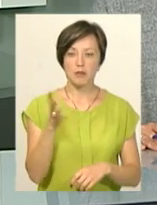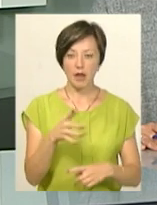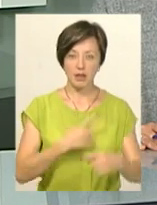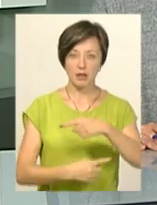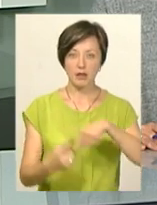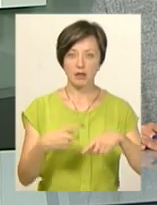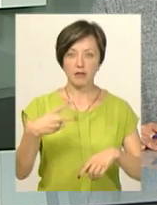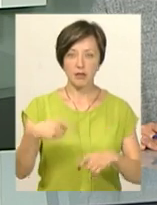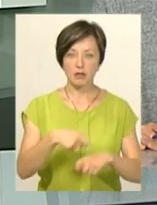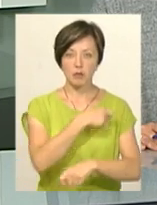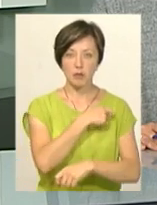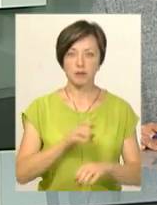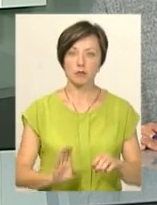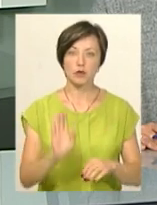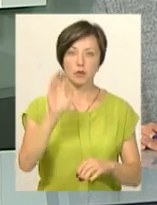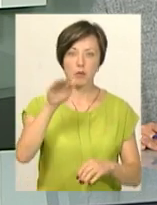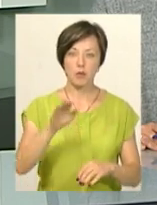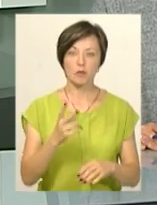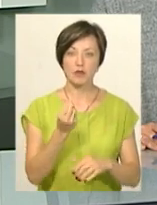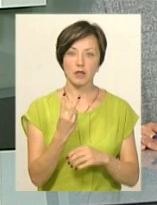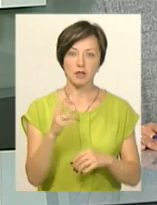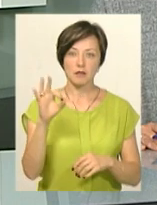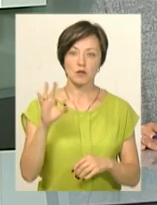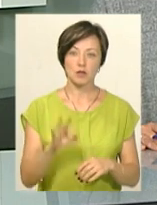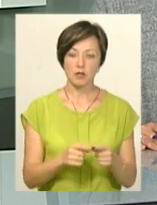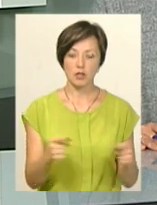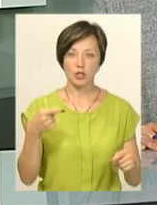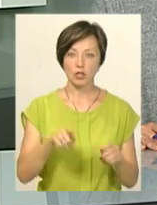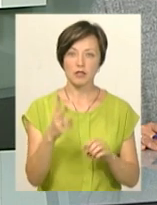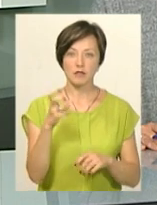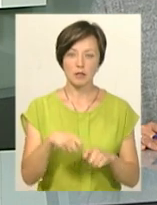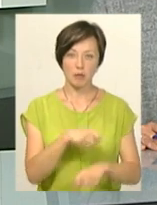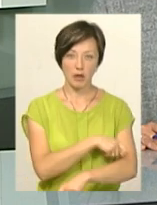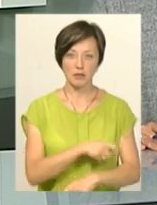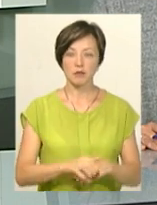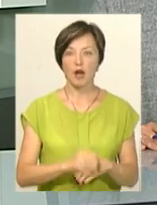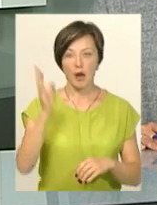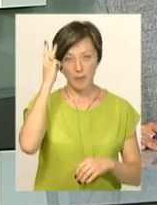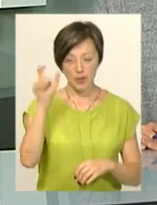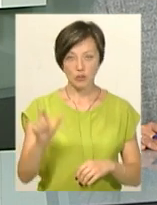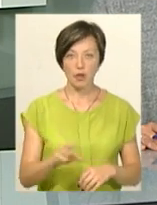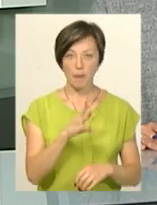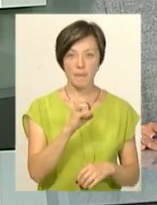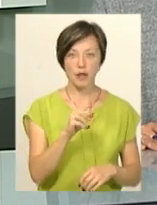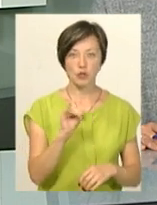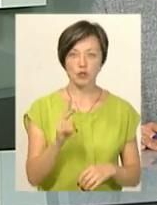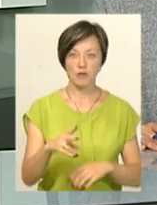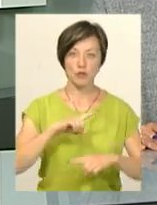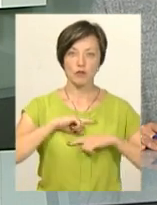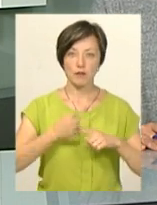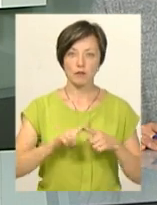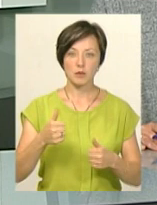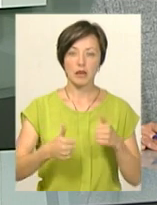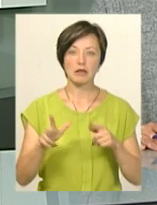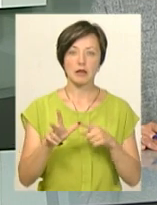протяжністю 20 кілометрів з підйомом у 12% на відрізку 1200 метрів. Хмельничанка Вікторія Мельничук фінішувала в цьому